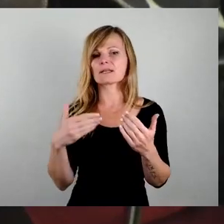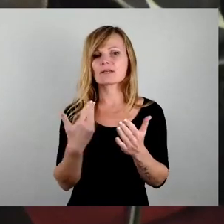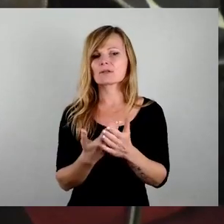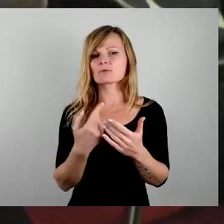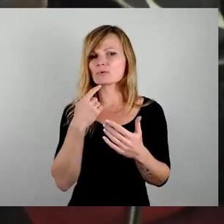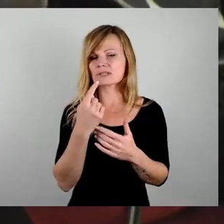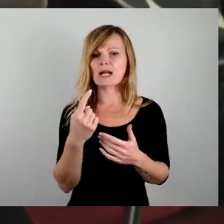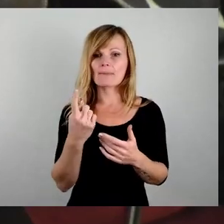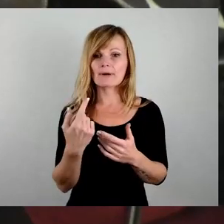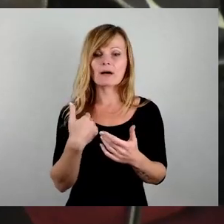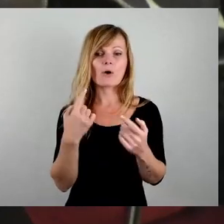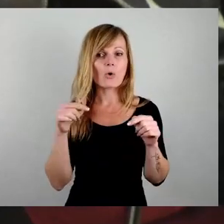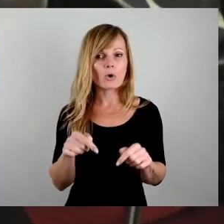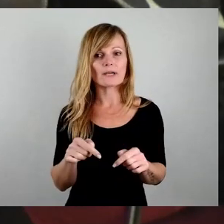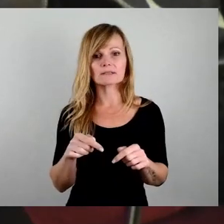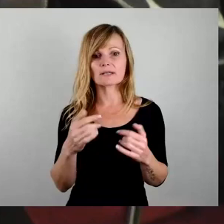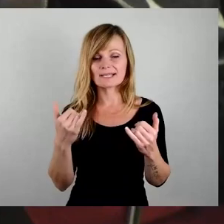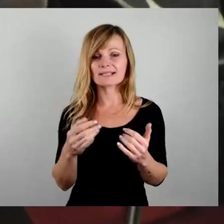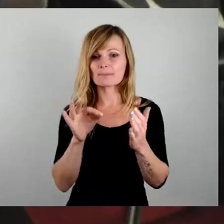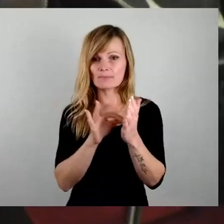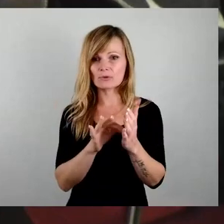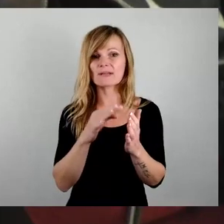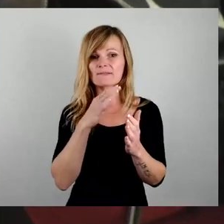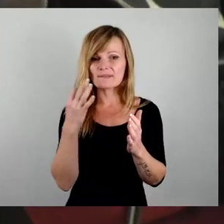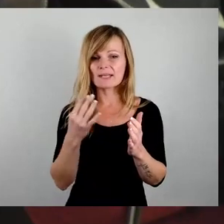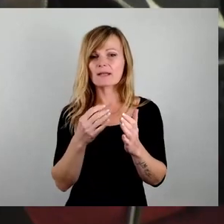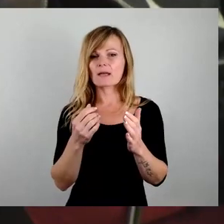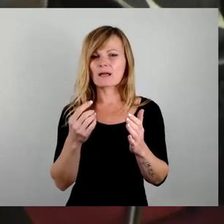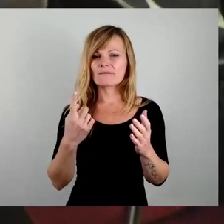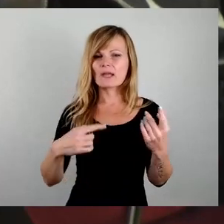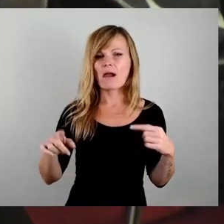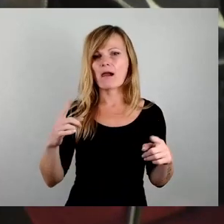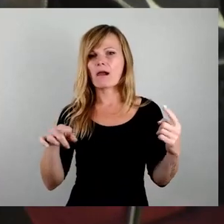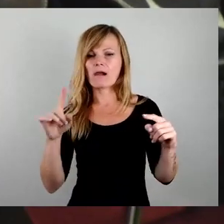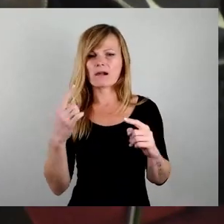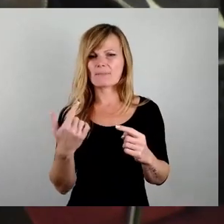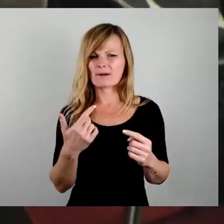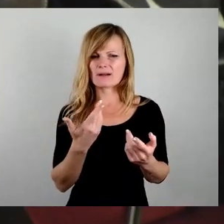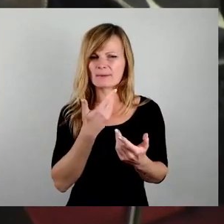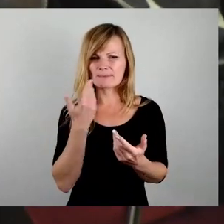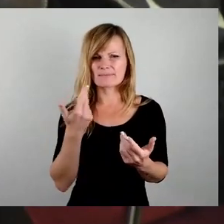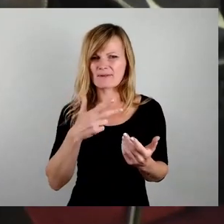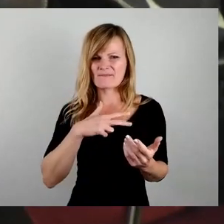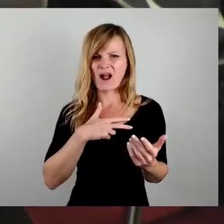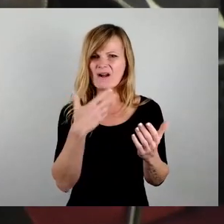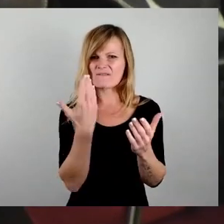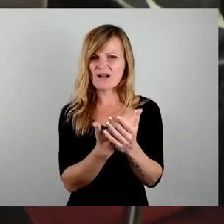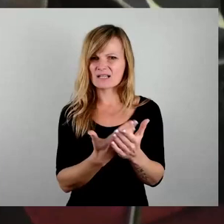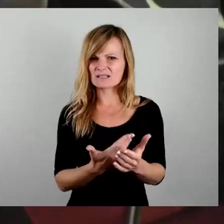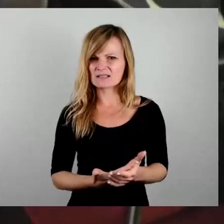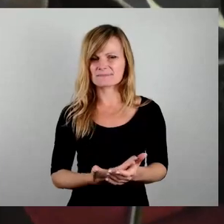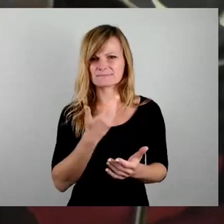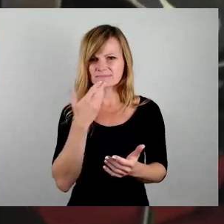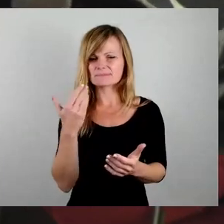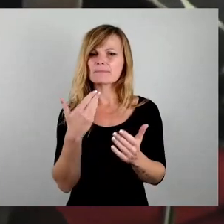einfach heute, nicht nur jetzt bei dem Punkt, sind sehr viele Unterstellungen hier im Raum und ich möchte mal die Stadtratskolleginnen und Kollegen bitten, zu den